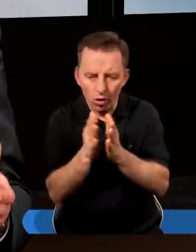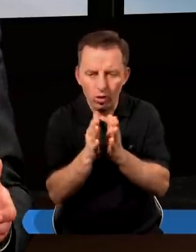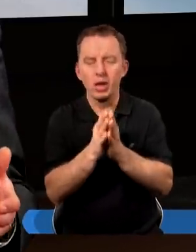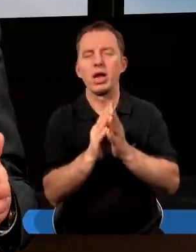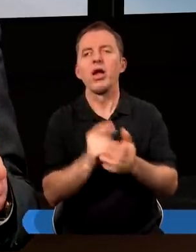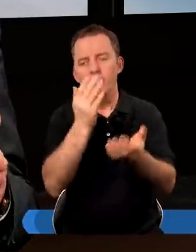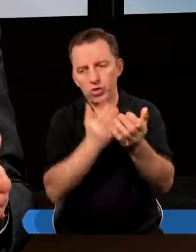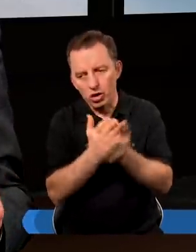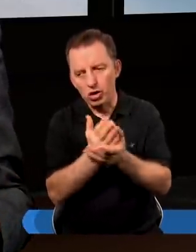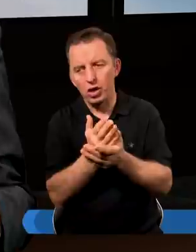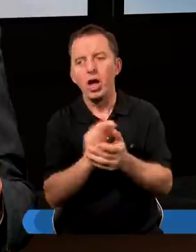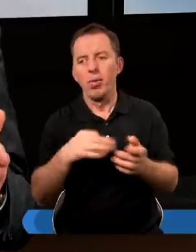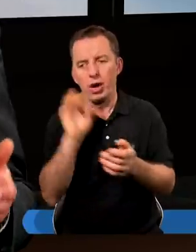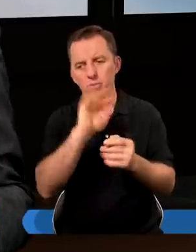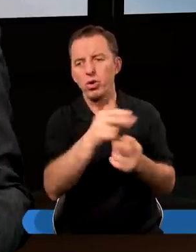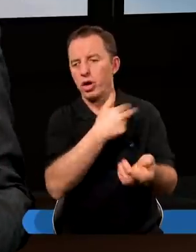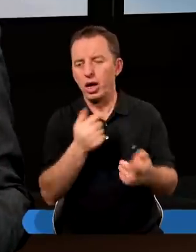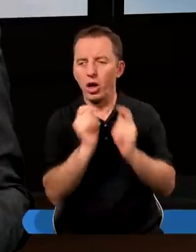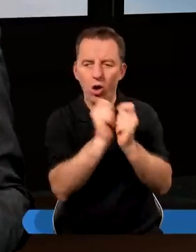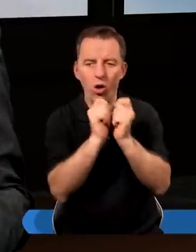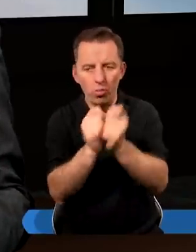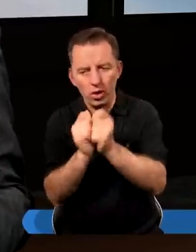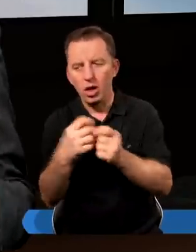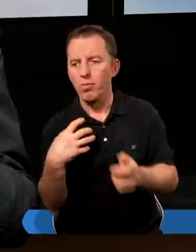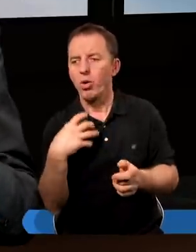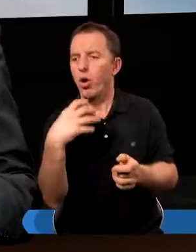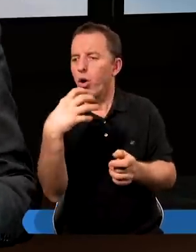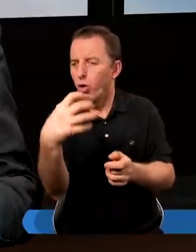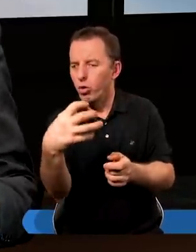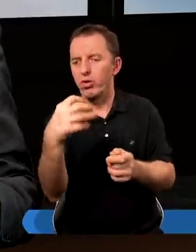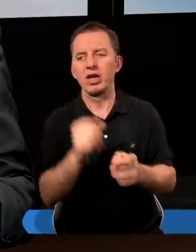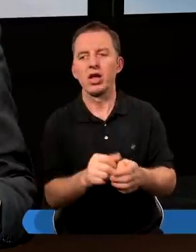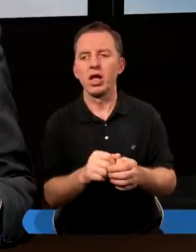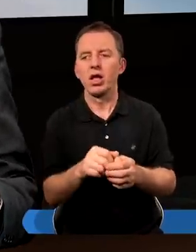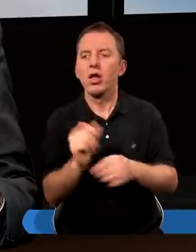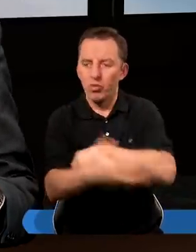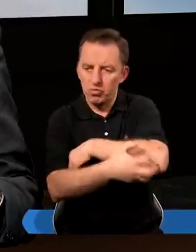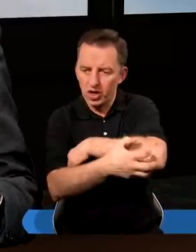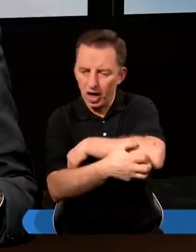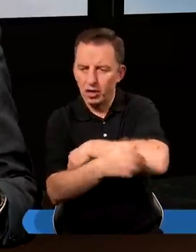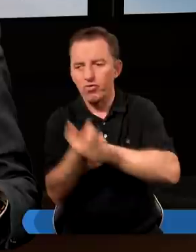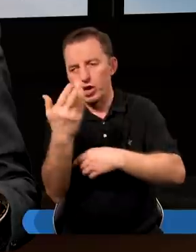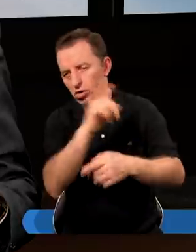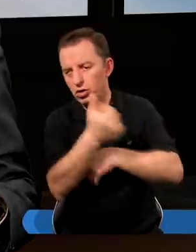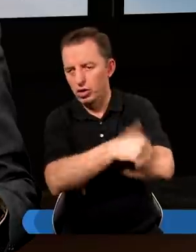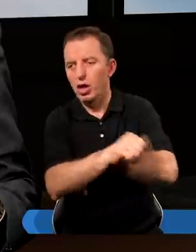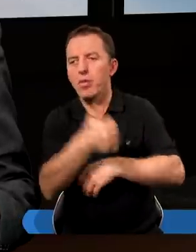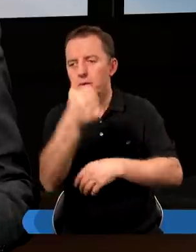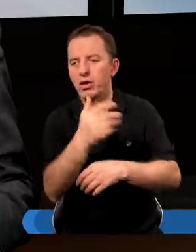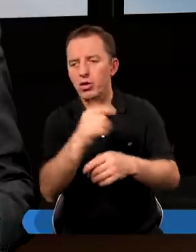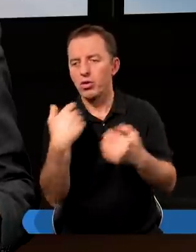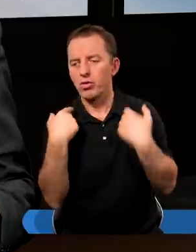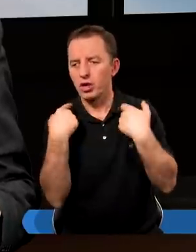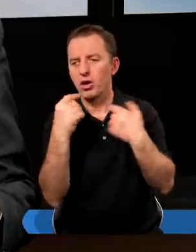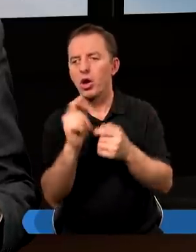modlimy się i prawdziwie wierzymy, Pan Bóg nas obdarza bogactwem, koryntianie byli biedni. Wielu chrześcijan w I wieku